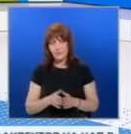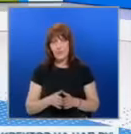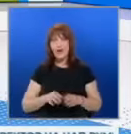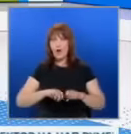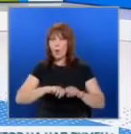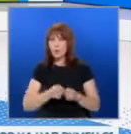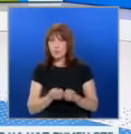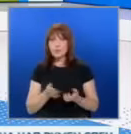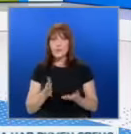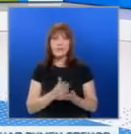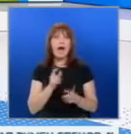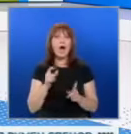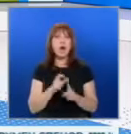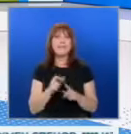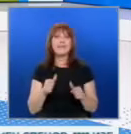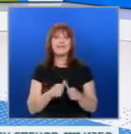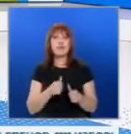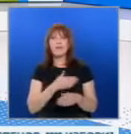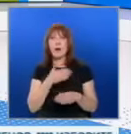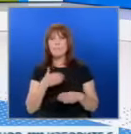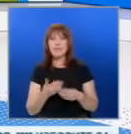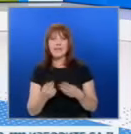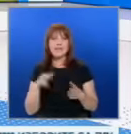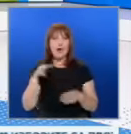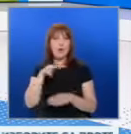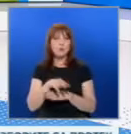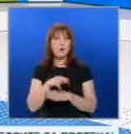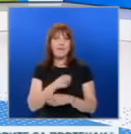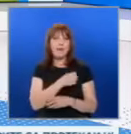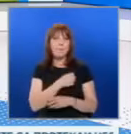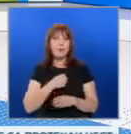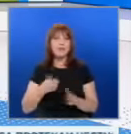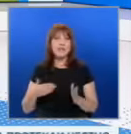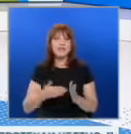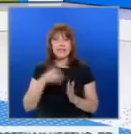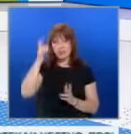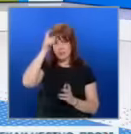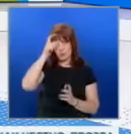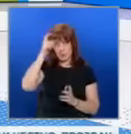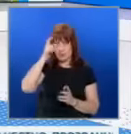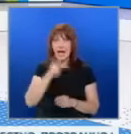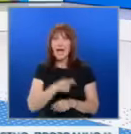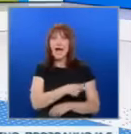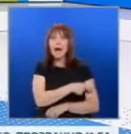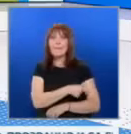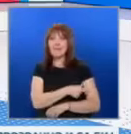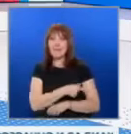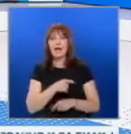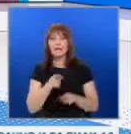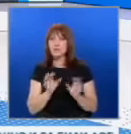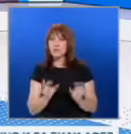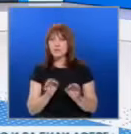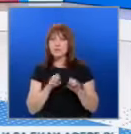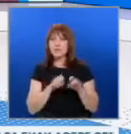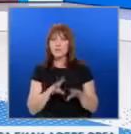Контузия извади Роберт Левандовски отигра в последната контрола на Польша срещу Турция преди началото на Европейското първенство. Капитанът на Тима със сигурност ще